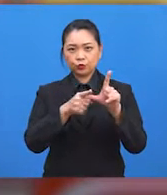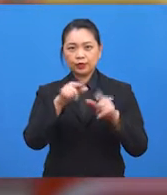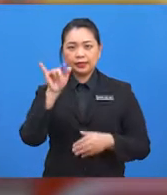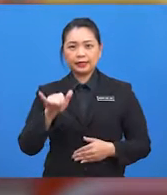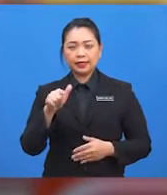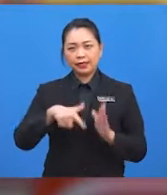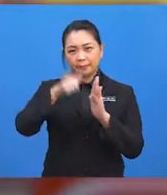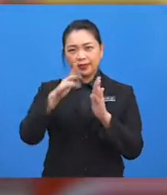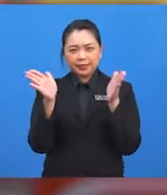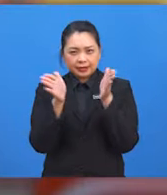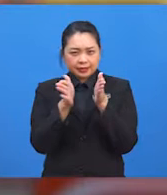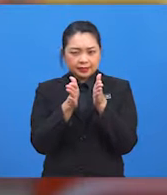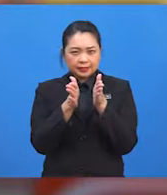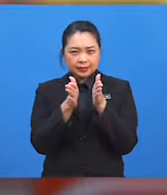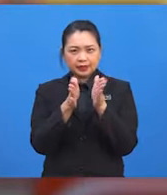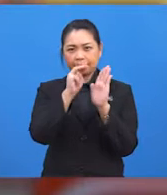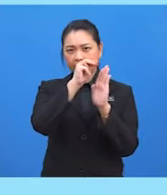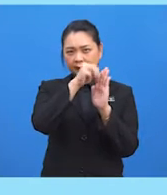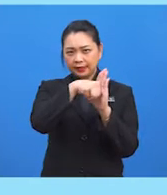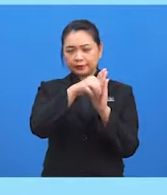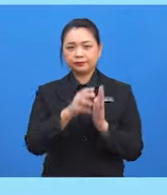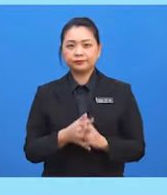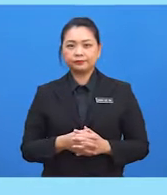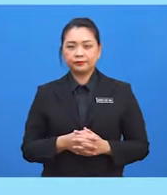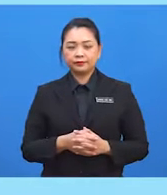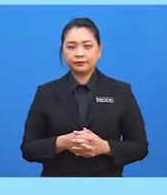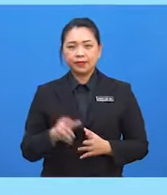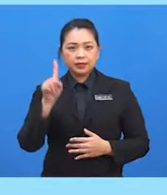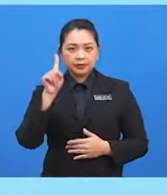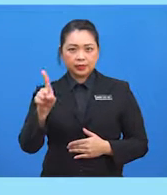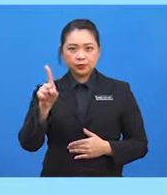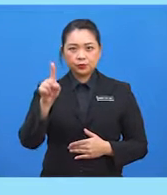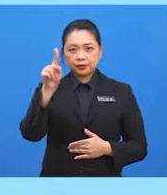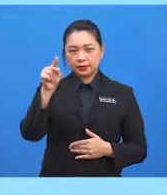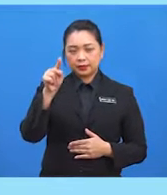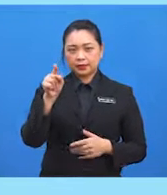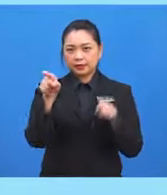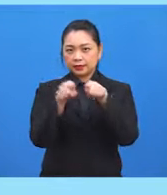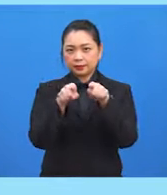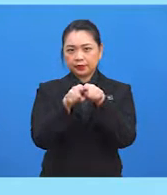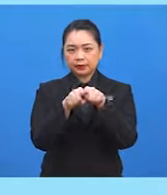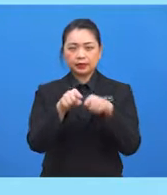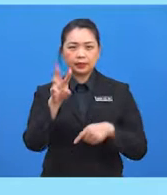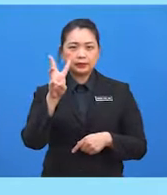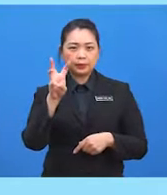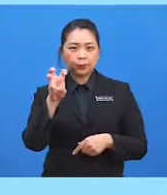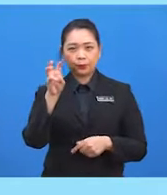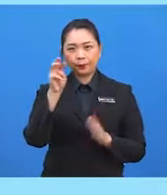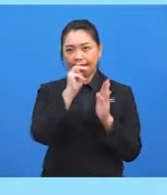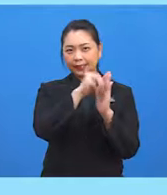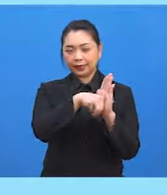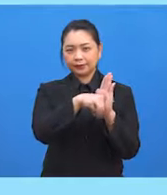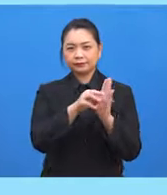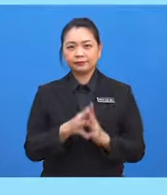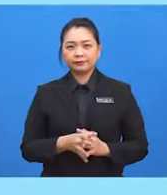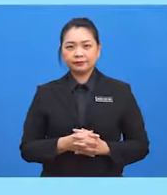lebih kecil iaitu minit. 1 darjah sama dengan 60 minit